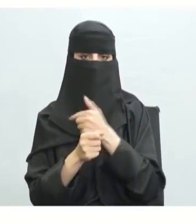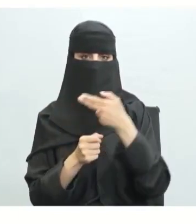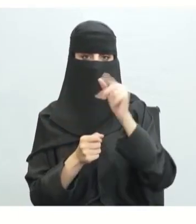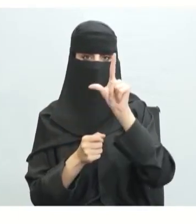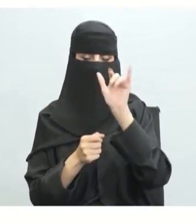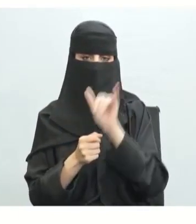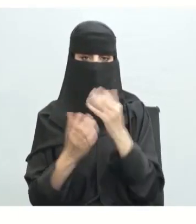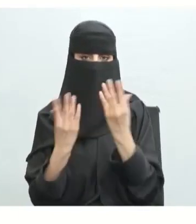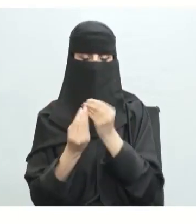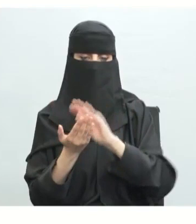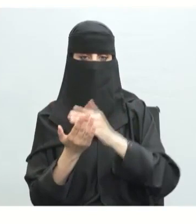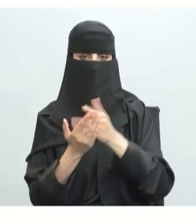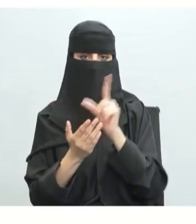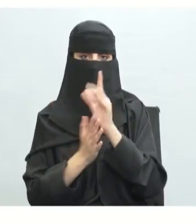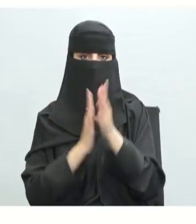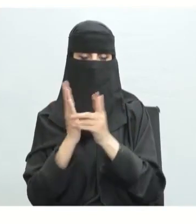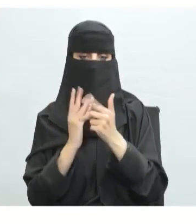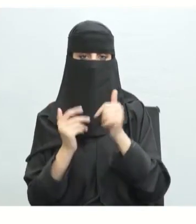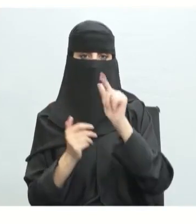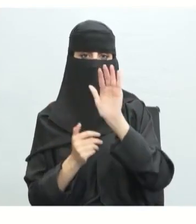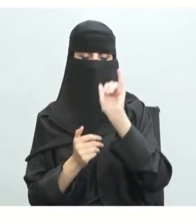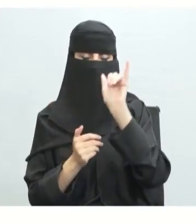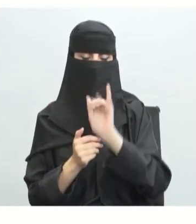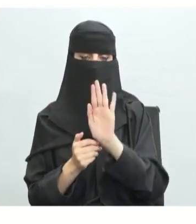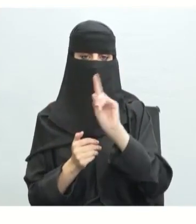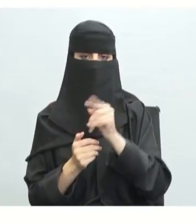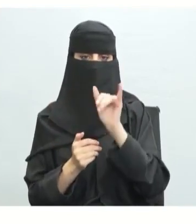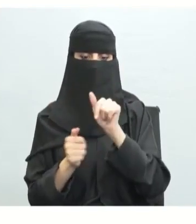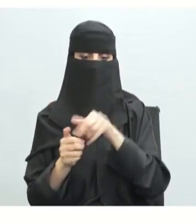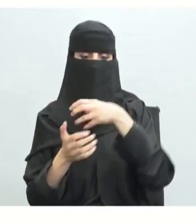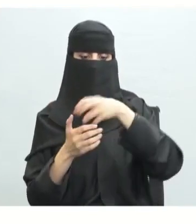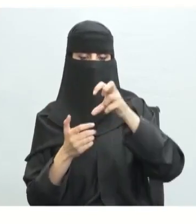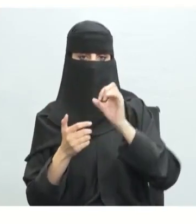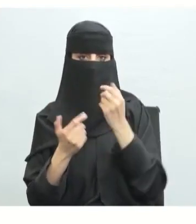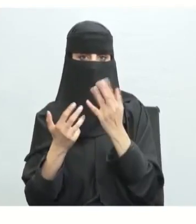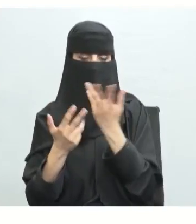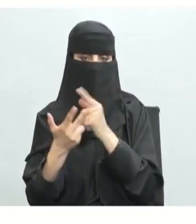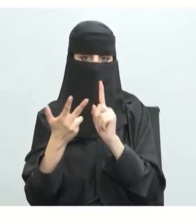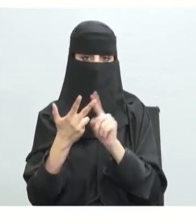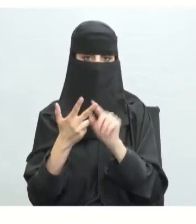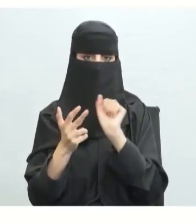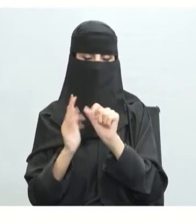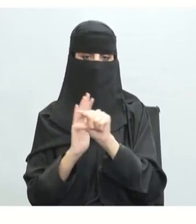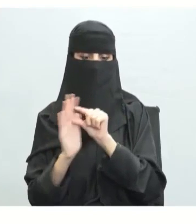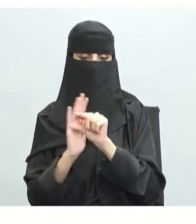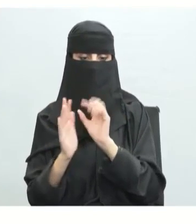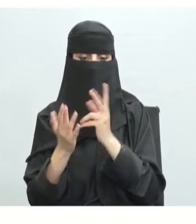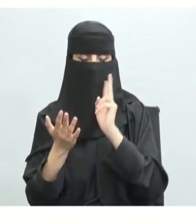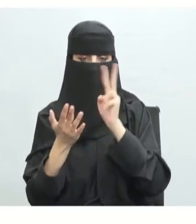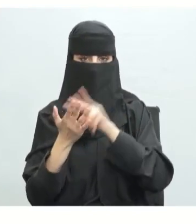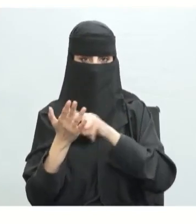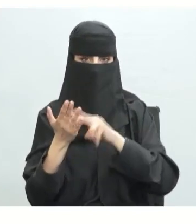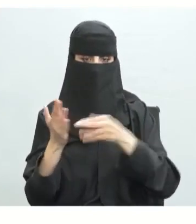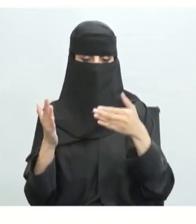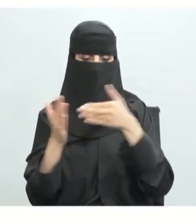نحن في الوحدة التدريبية الثالثة في الكفاية القرائية في القراءة السريعة اليوم هو ختام هذه الوحدة بإذن